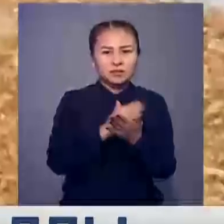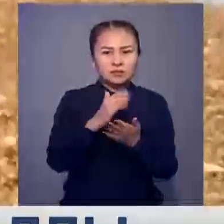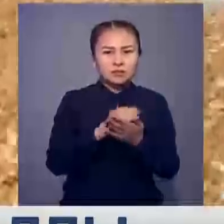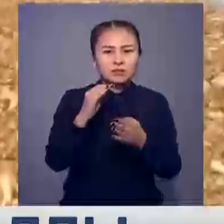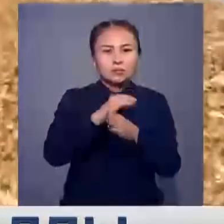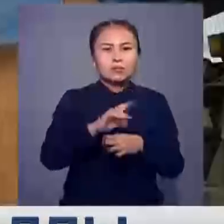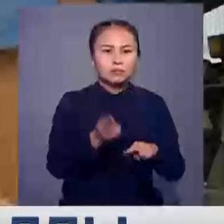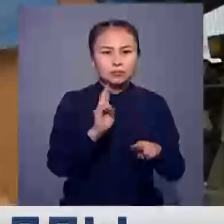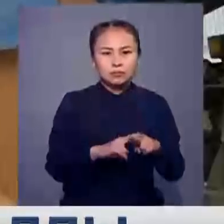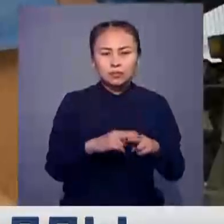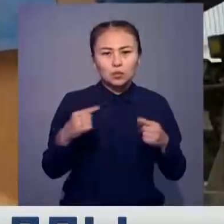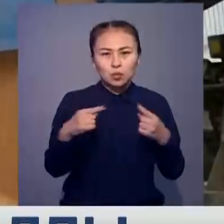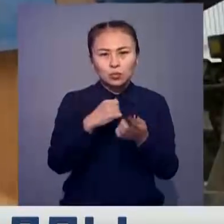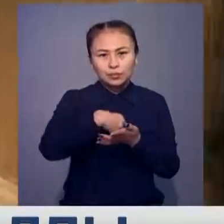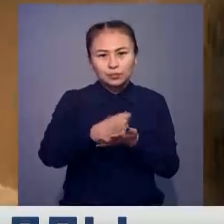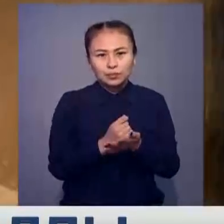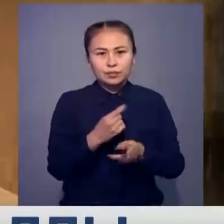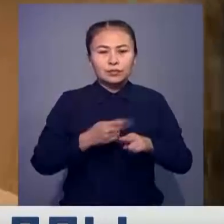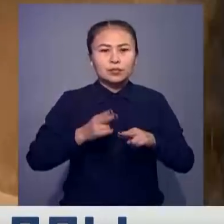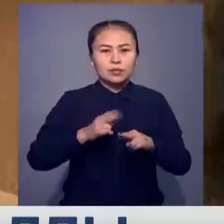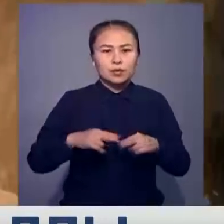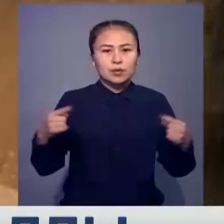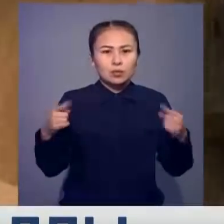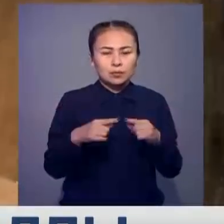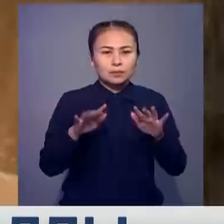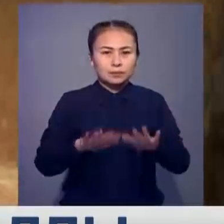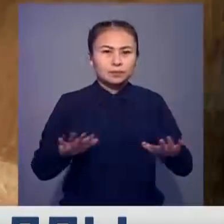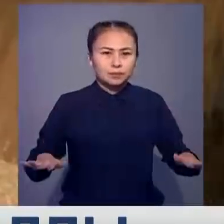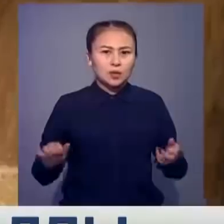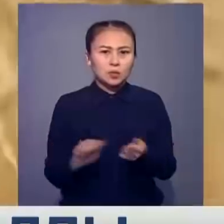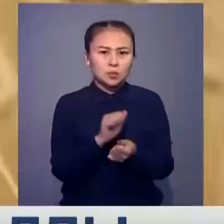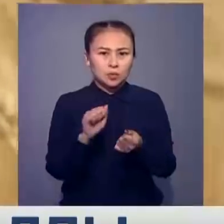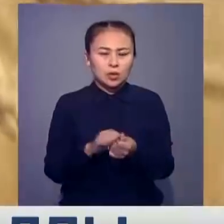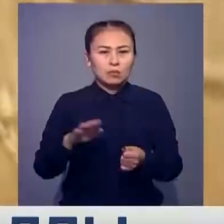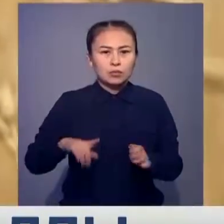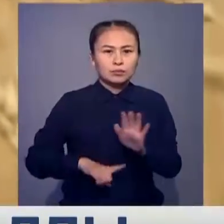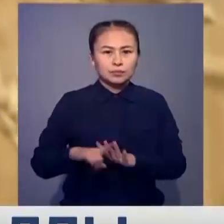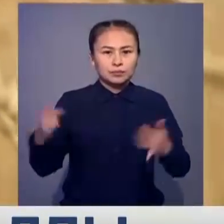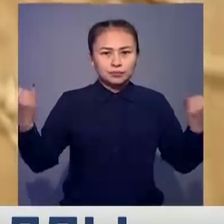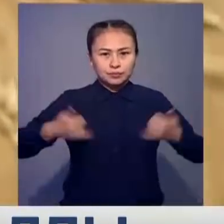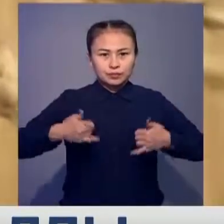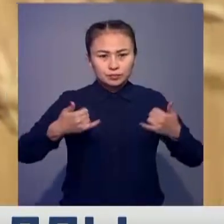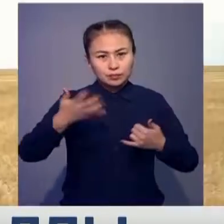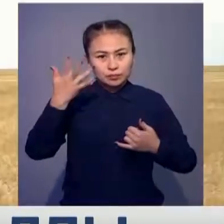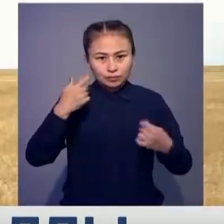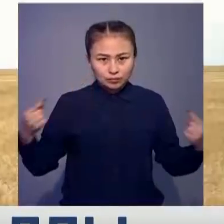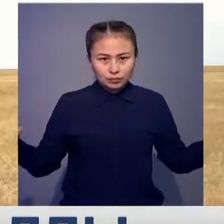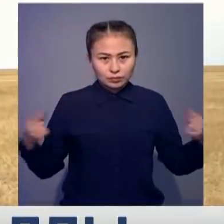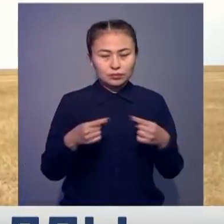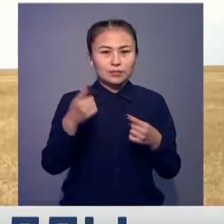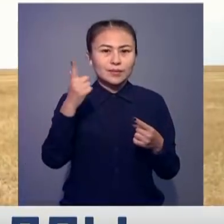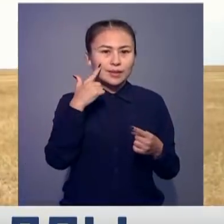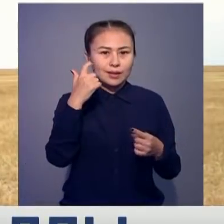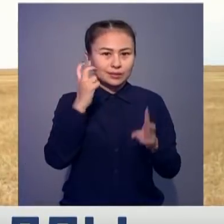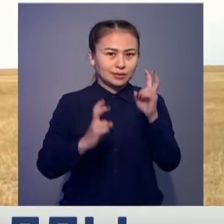Азық түлі корпорациясы қазір жиналған өнімді кептіріп, қамбаға құйу жұмыстары жүріп жатыр. Алдағы жылы үргесі қаланатын қан